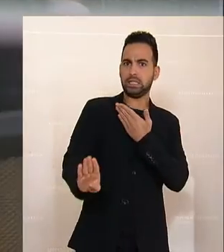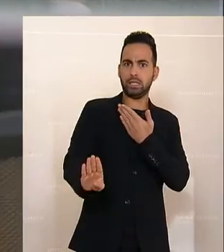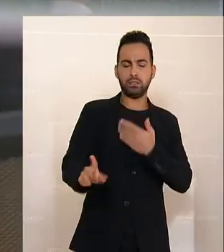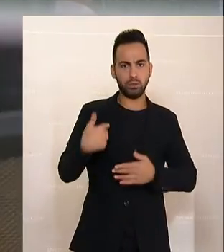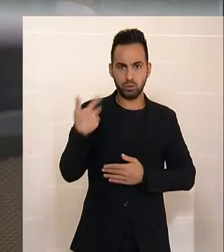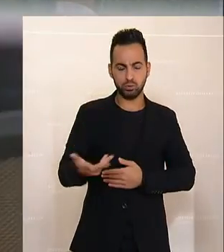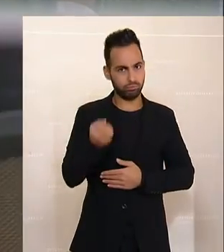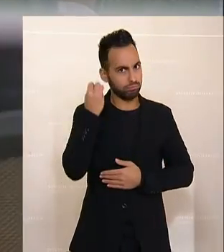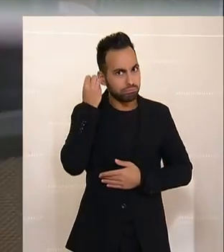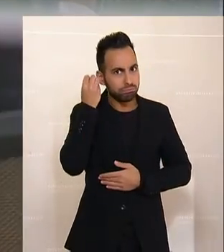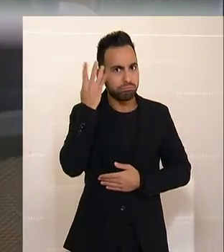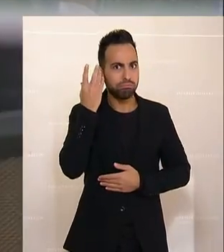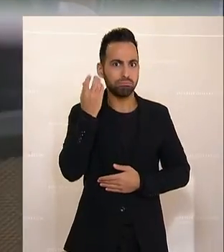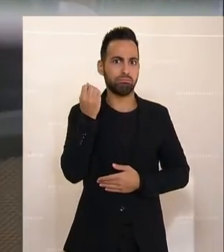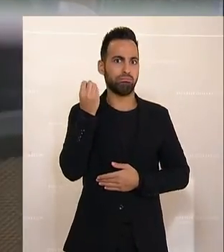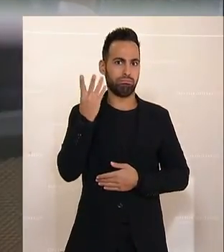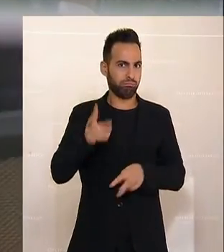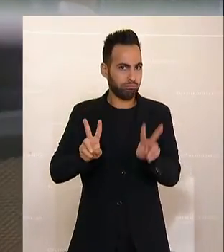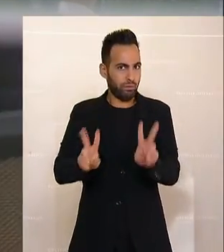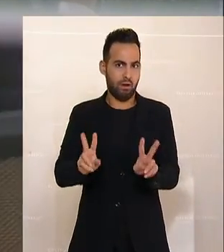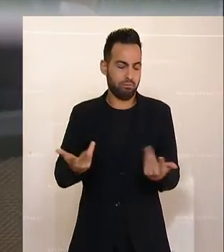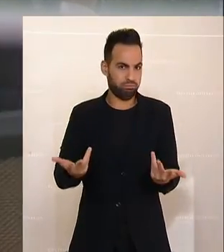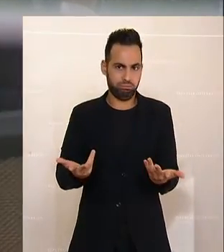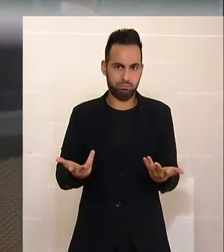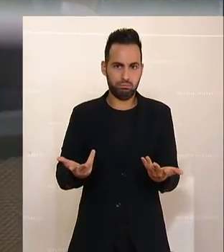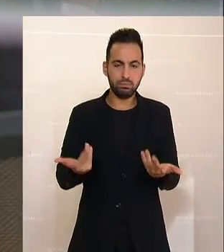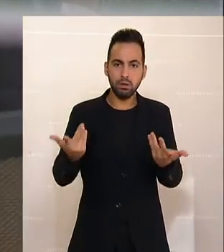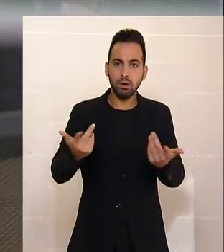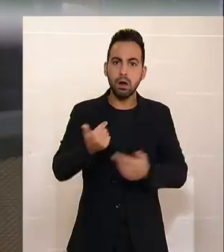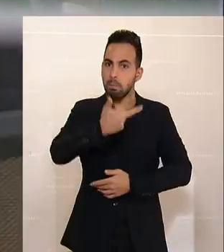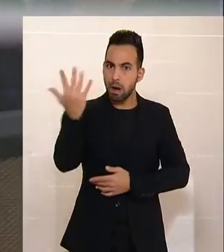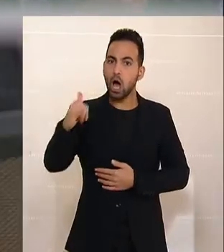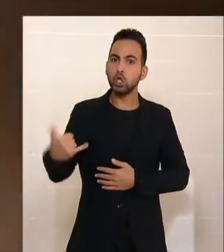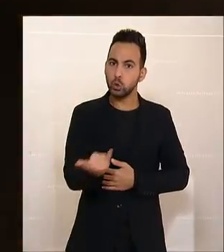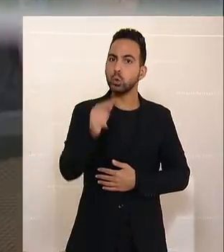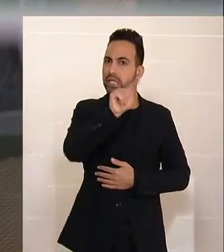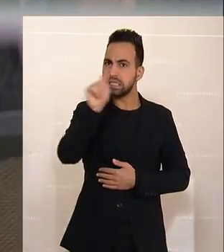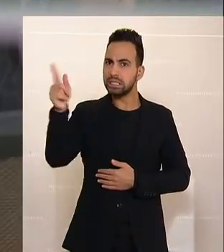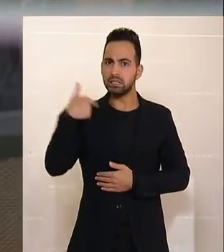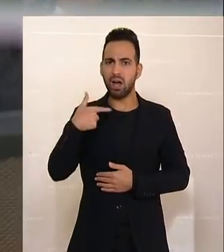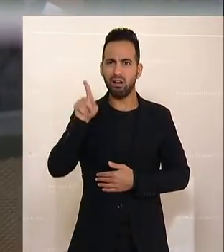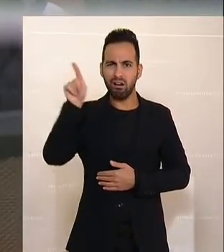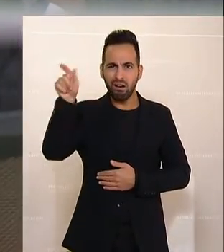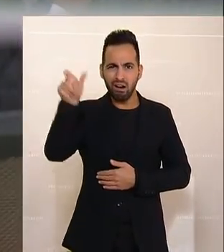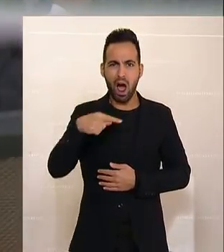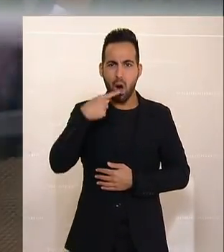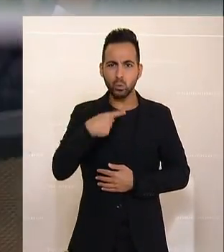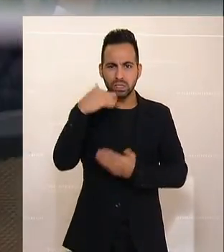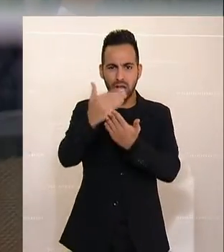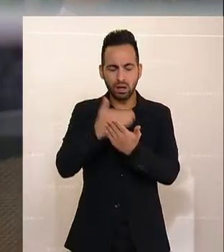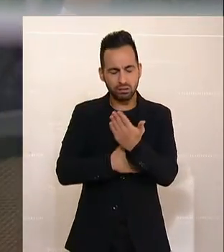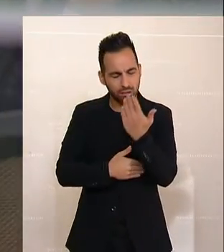befremdlich. Ganz abgesehen davon, dass so manche Juristen auch inhaltlich den dortigen Aussagen nichts